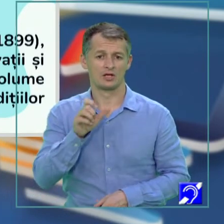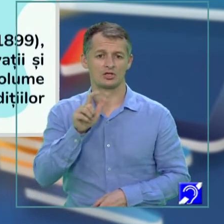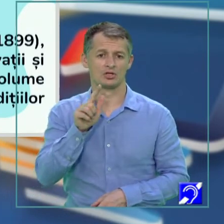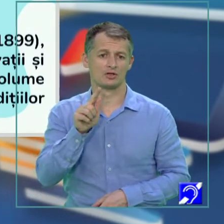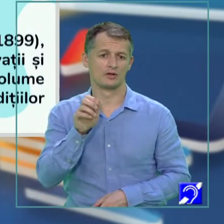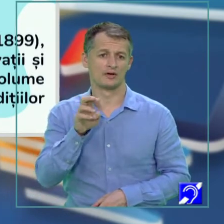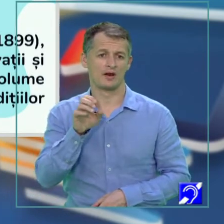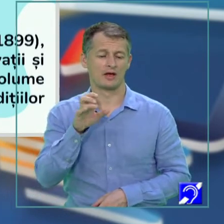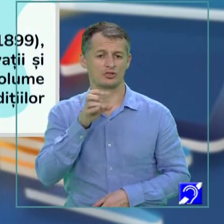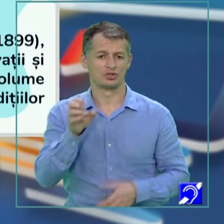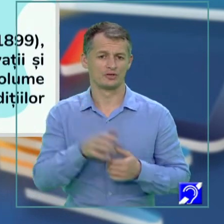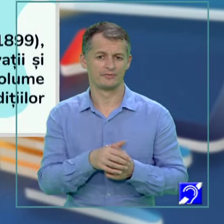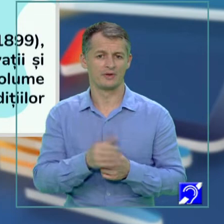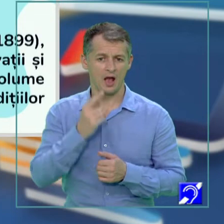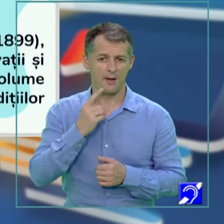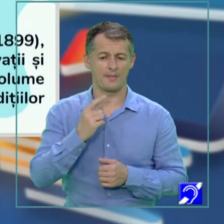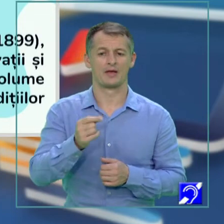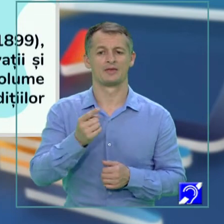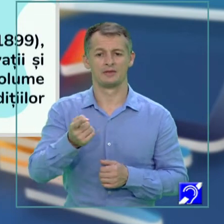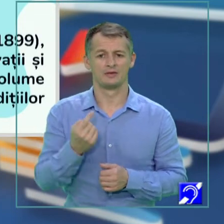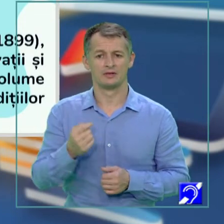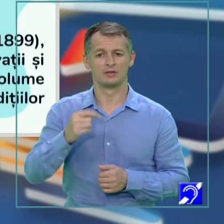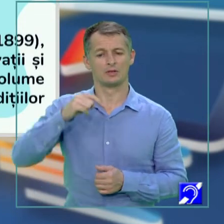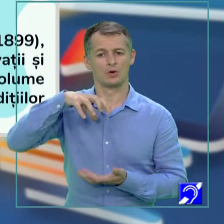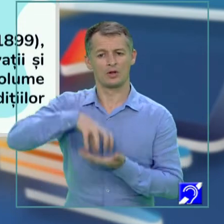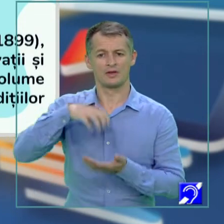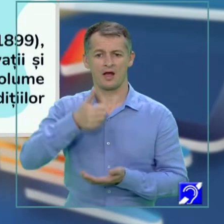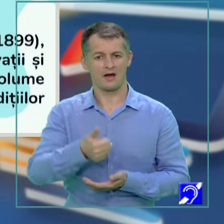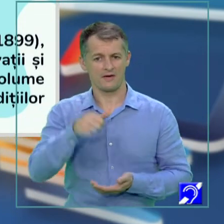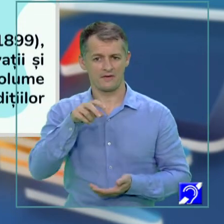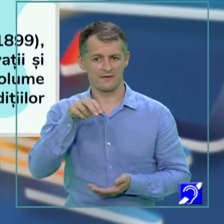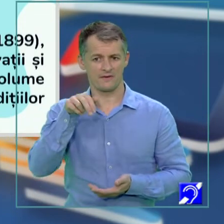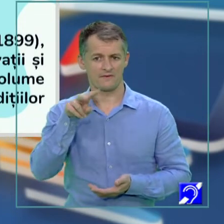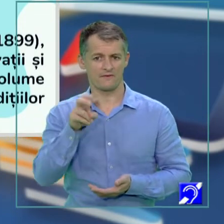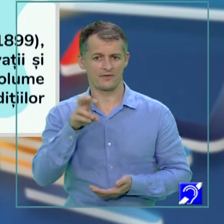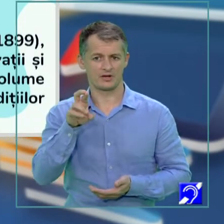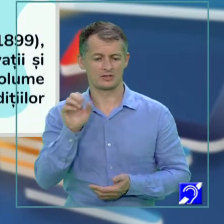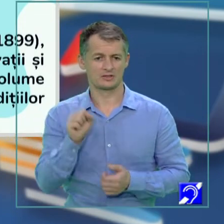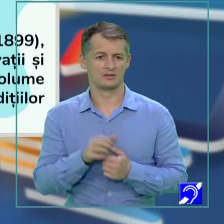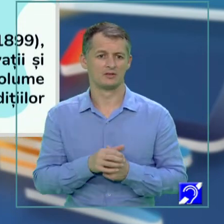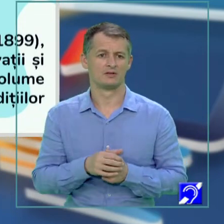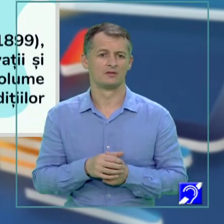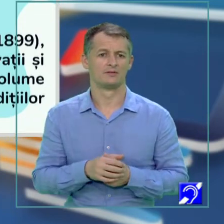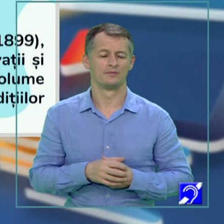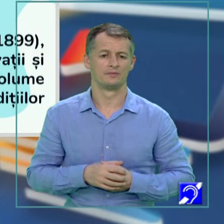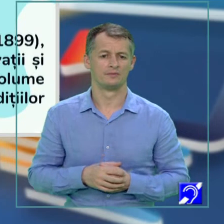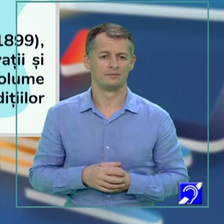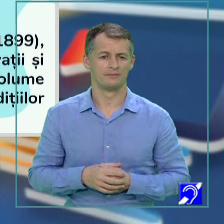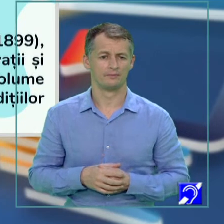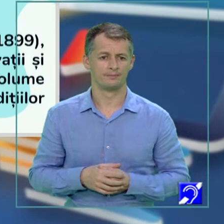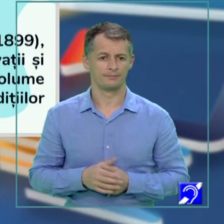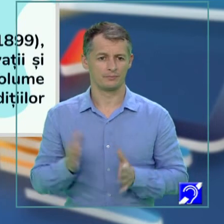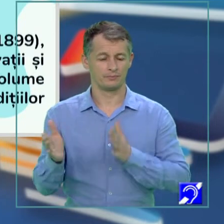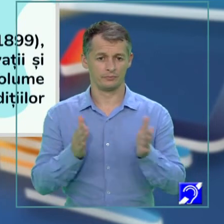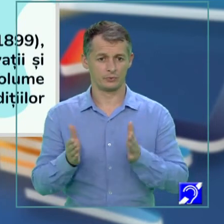expediție care pornește din Anver avea evident un caracter internațional. Uitați că perioada